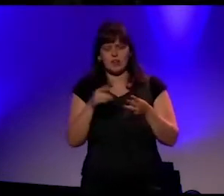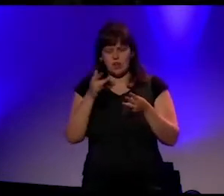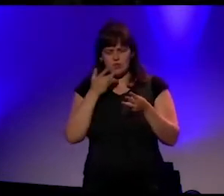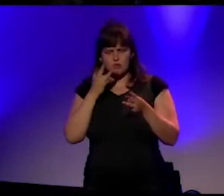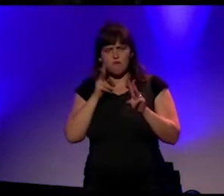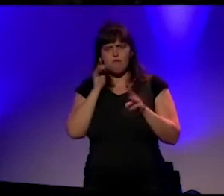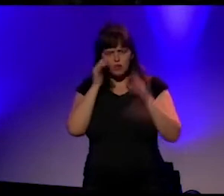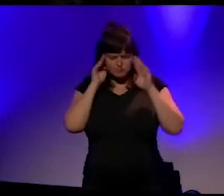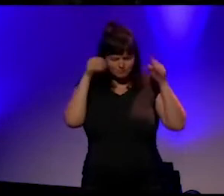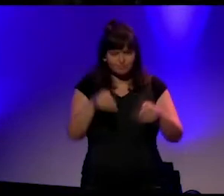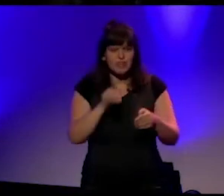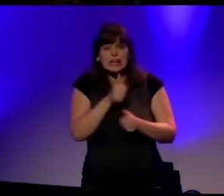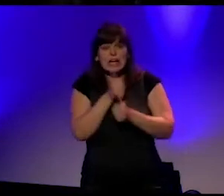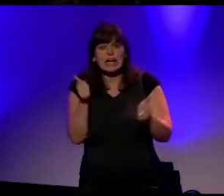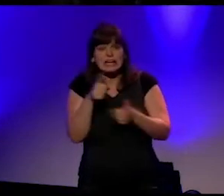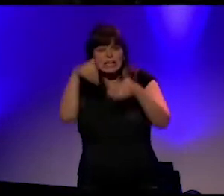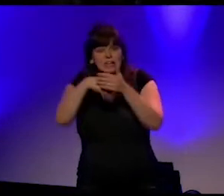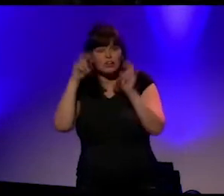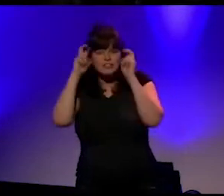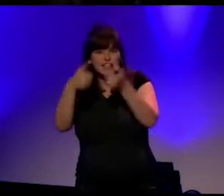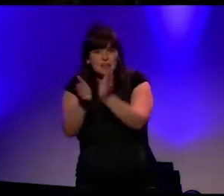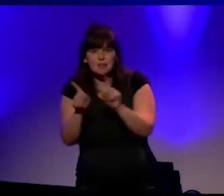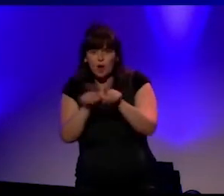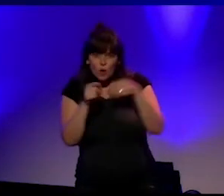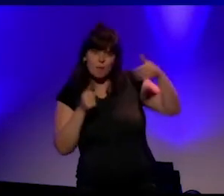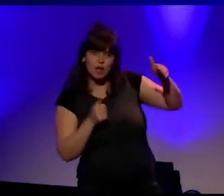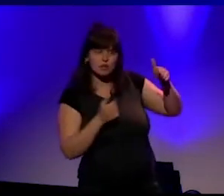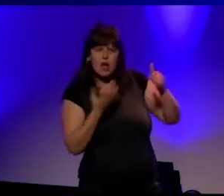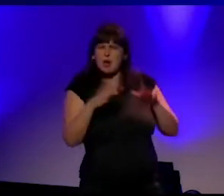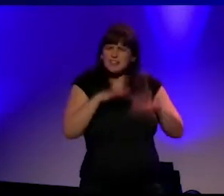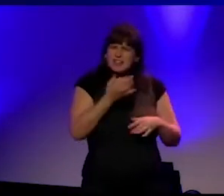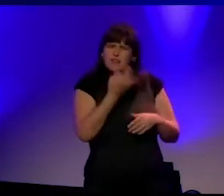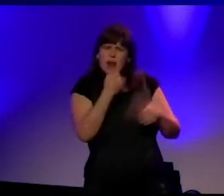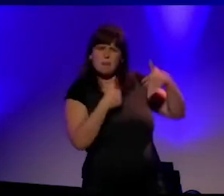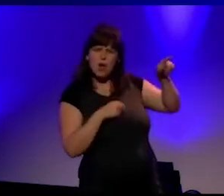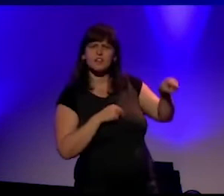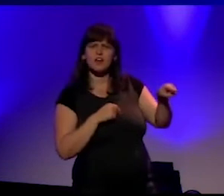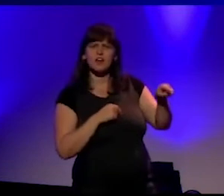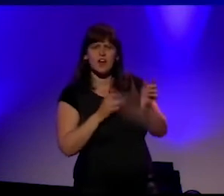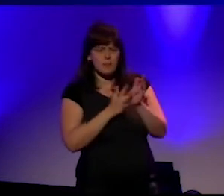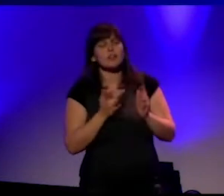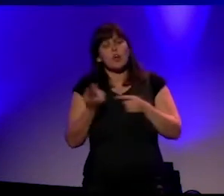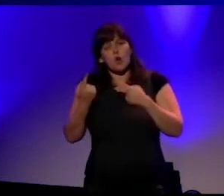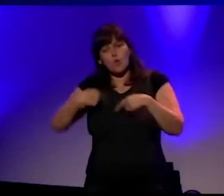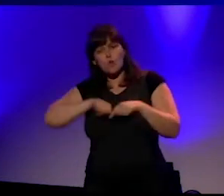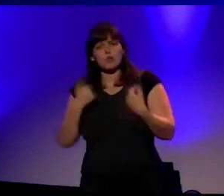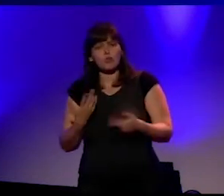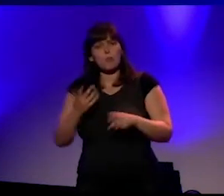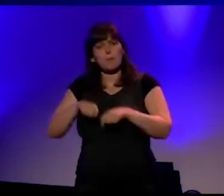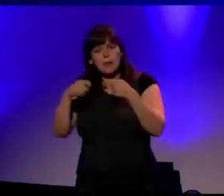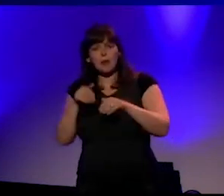universitaire gemeenschap, maar ook daarbuiten, en misschien wel vooral daarbuiten, want wij zetten nu eerst de stappen, en dat is mooi, en dat is goed, en dat is schitterend.